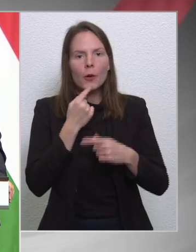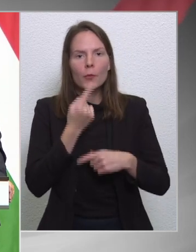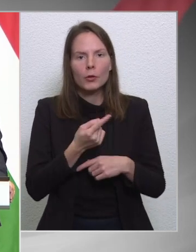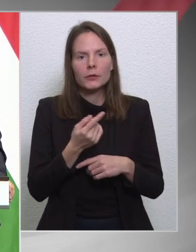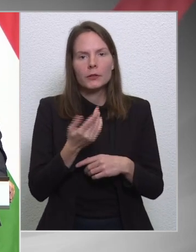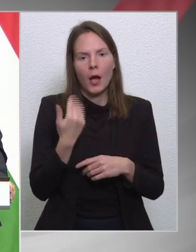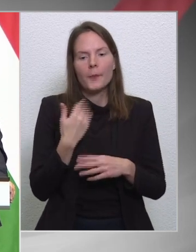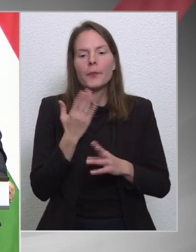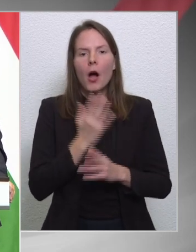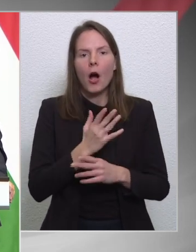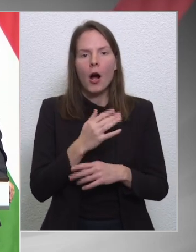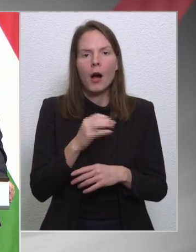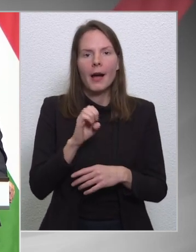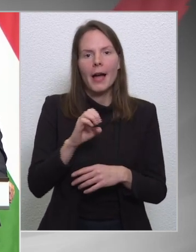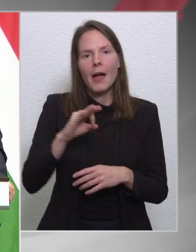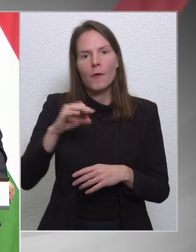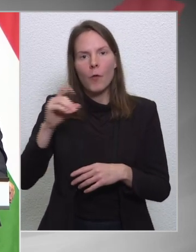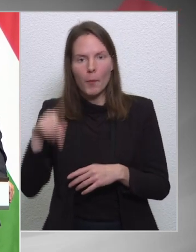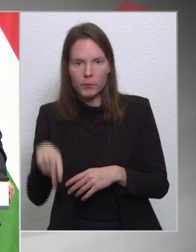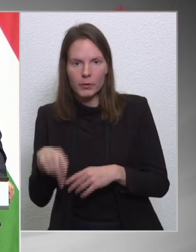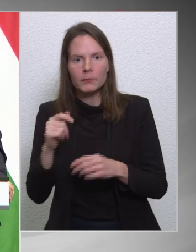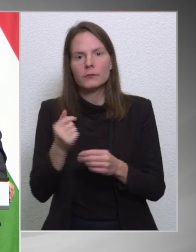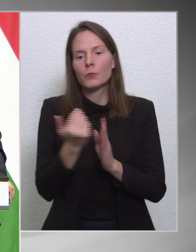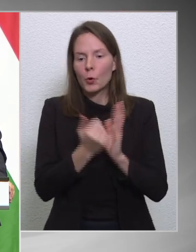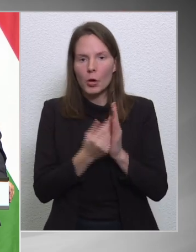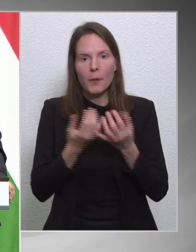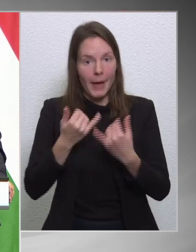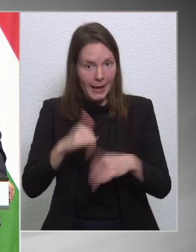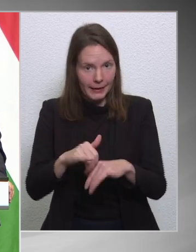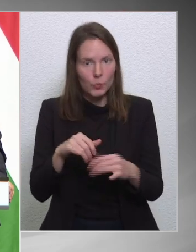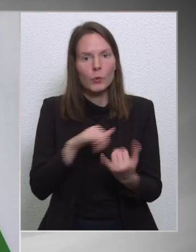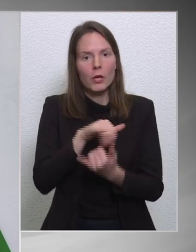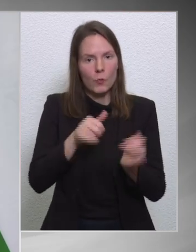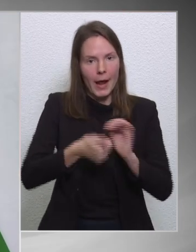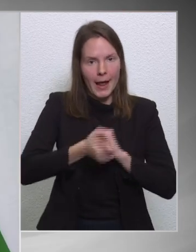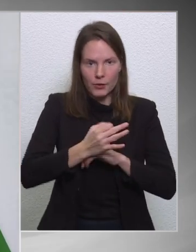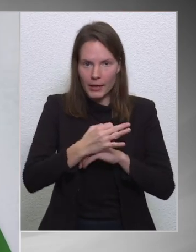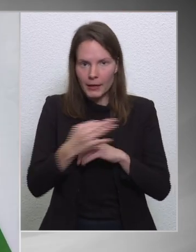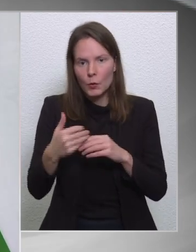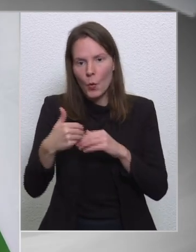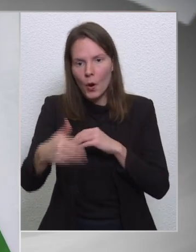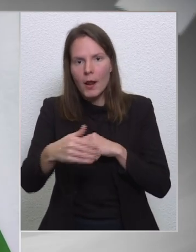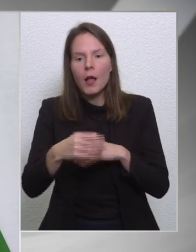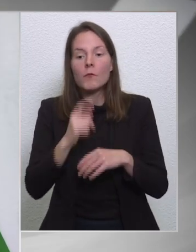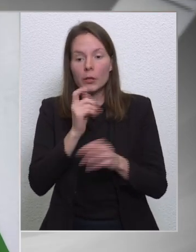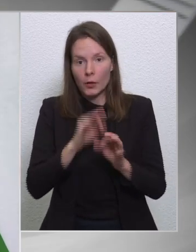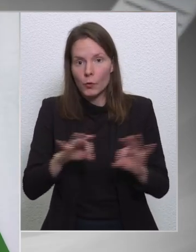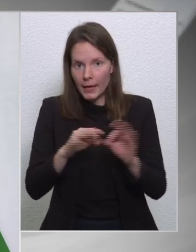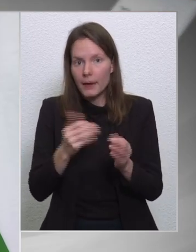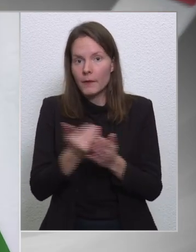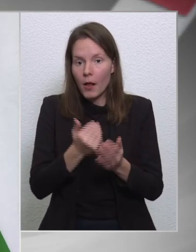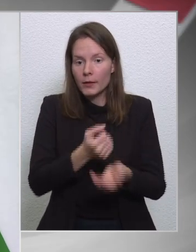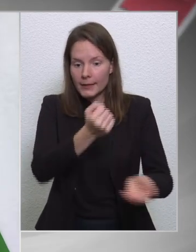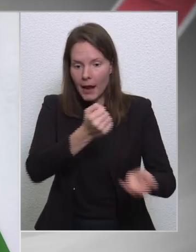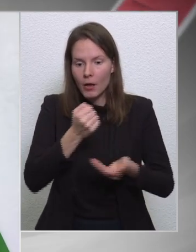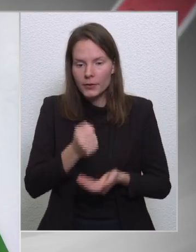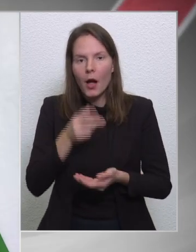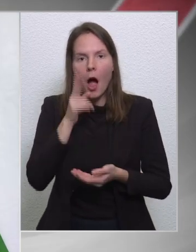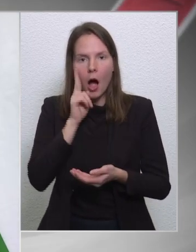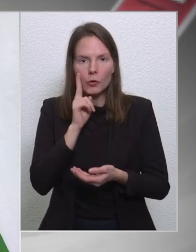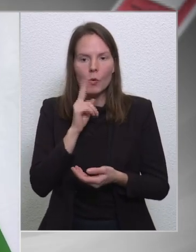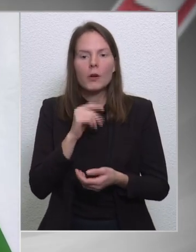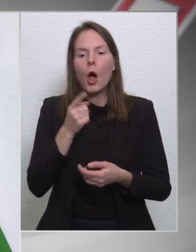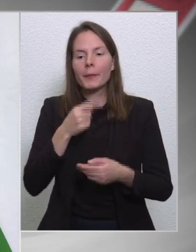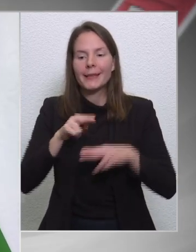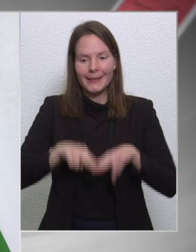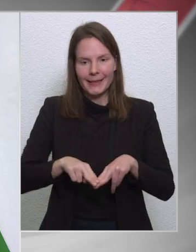EFOB program elindulhat január elsővel, és azok a pénzek rendelkezésen, amelyek is Magyarország felhasználhatja, akkor januárban az ígért pedagógusbéremelés az